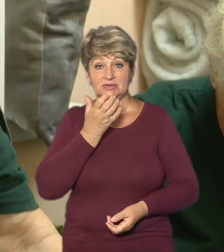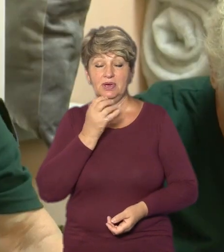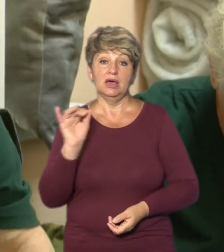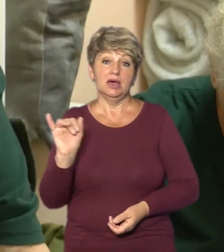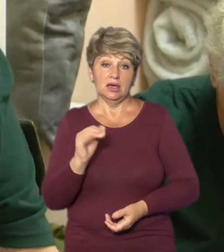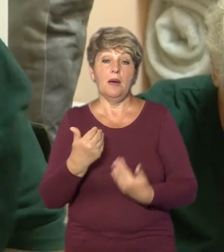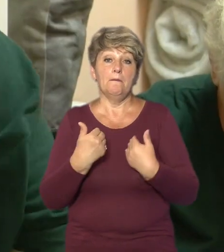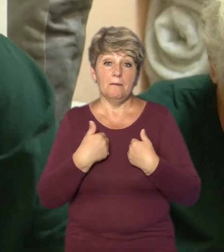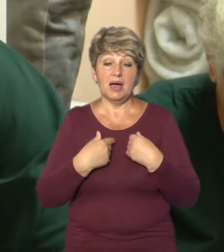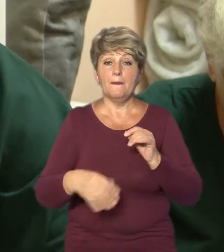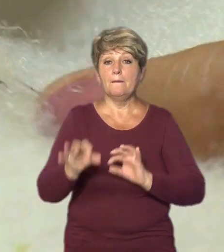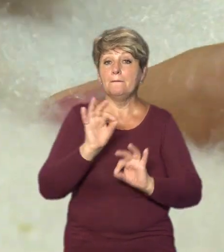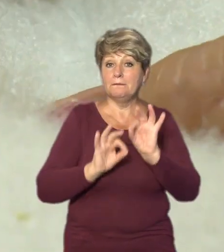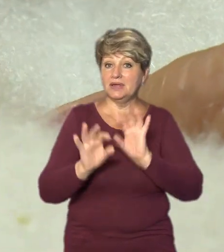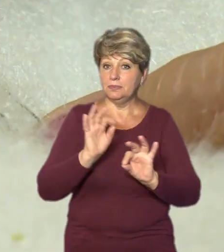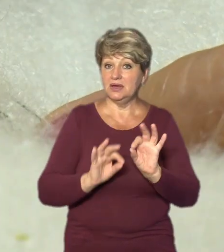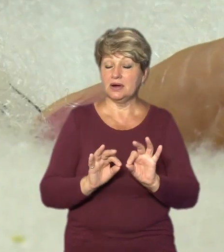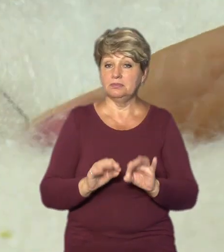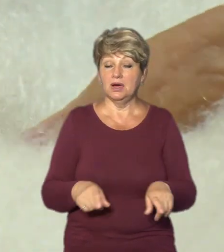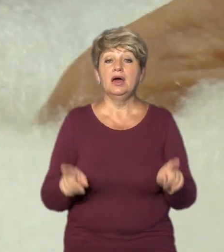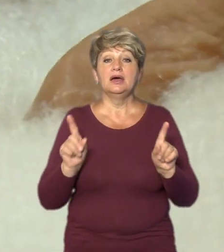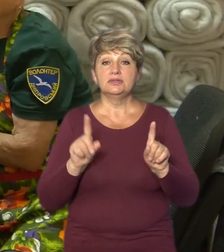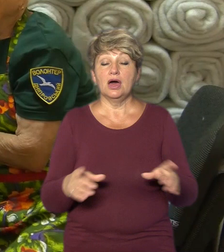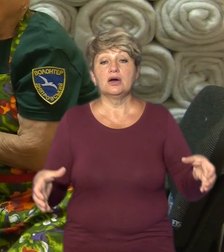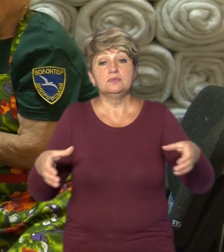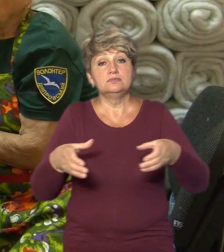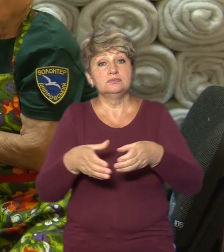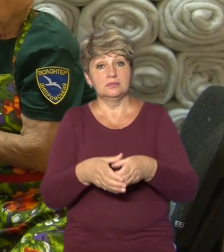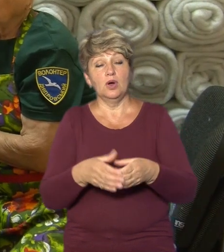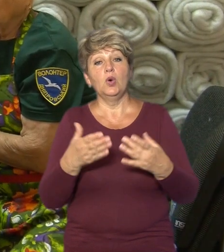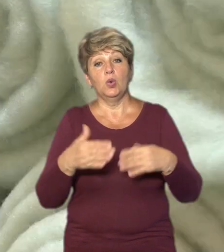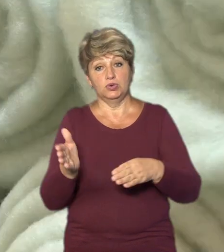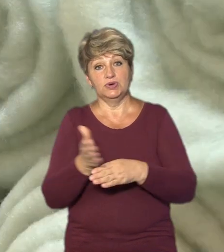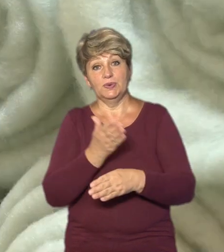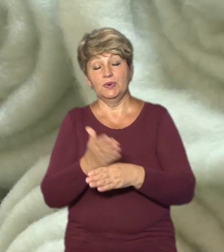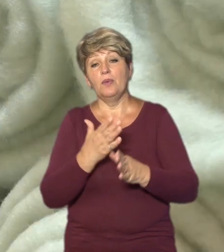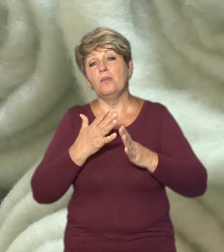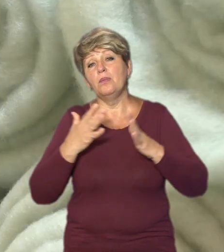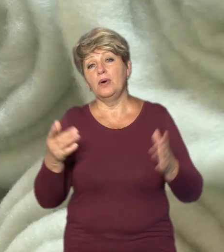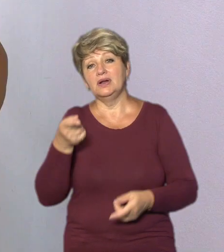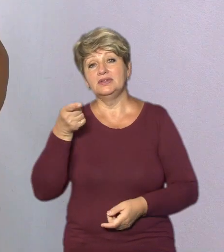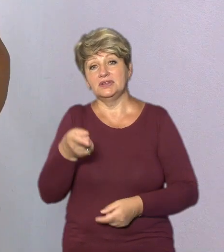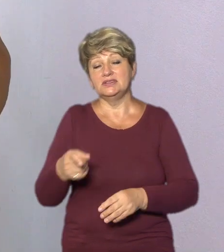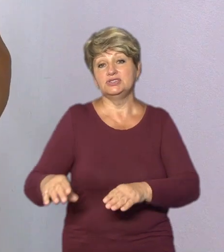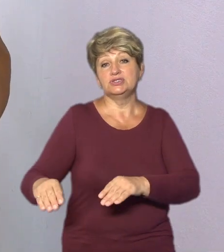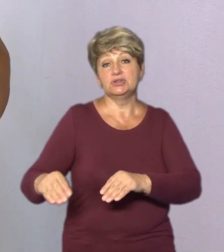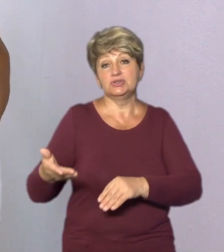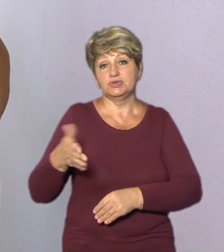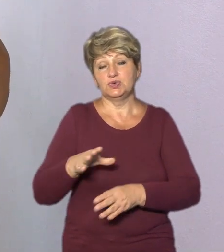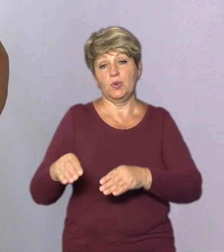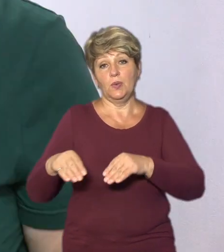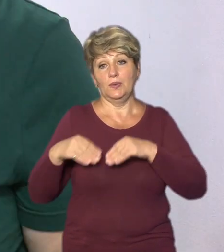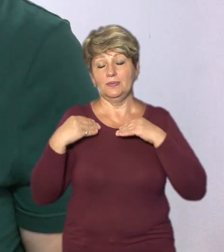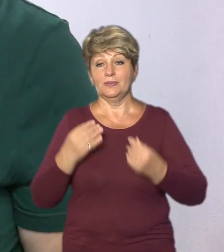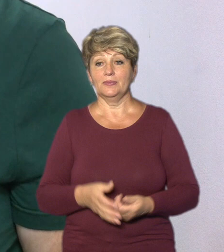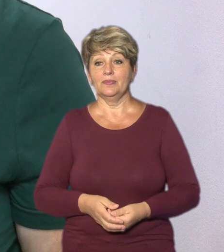Ну, і ми їх підбіраємо. Такою злагодженою компанією вже виготовили більше тисячі ковдр, говорить Ольга Захаржевська.